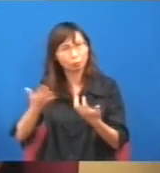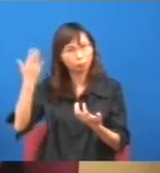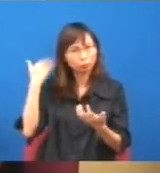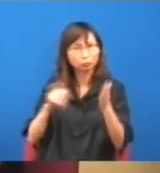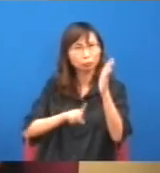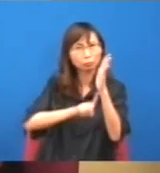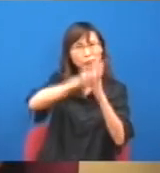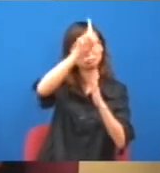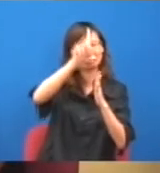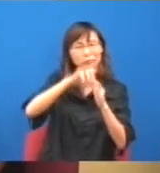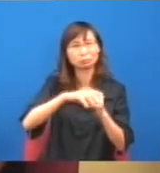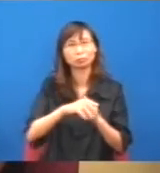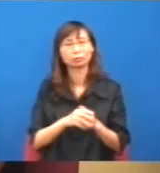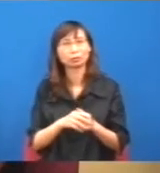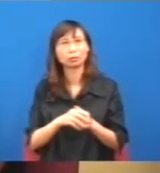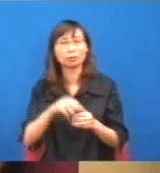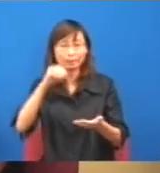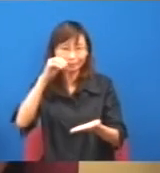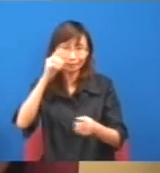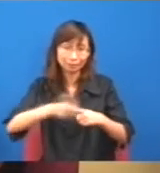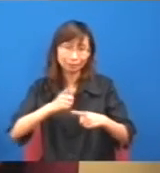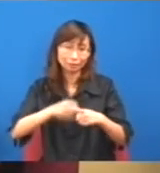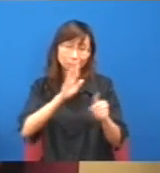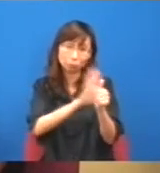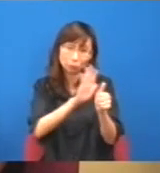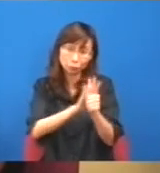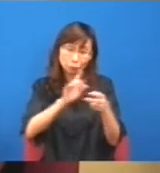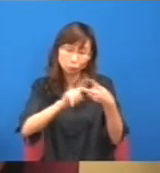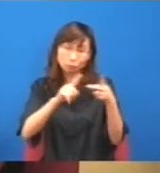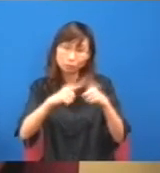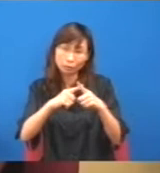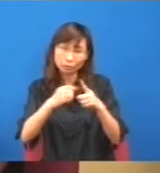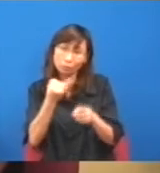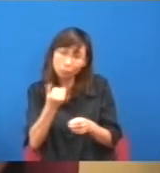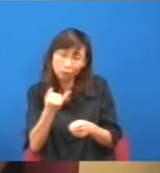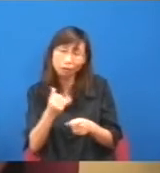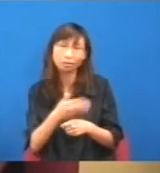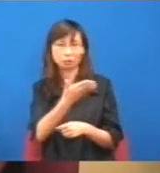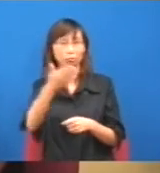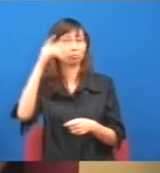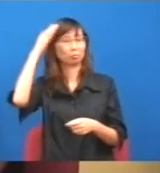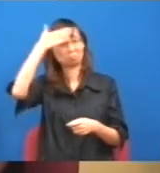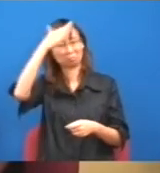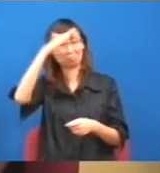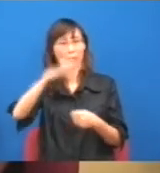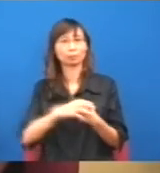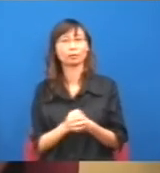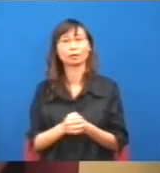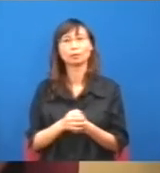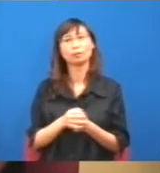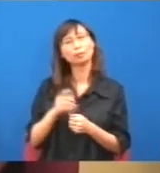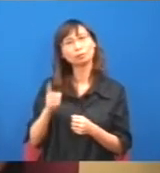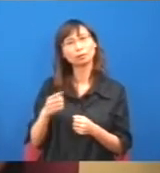是否足以幫到有需要的工人,大家都心中有數,但你會見到,其實整個機制背後那種偽善性,